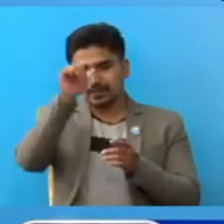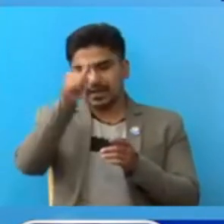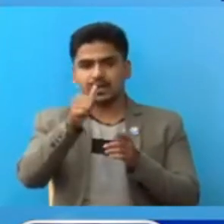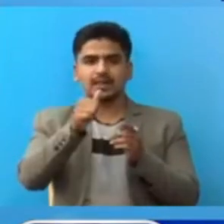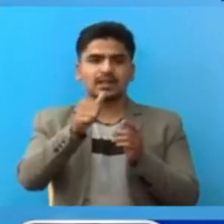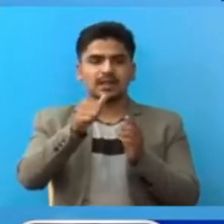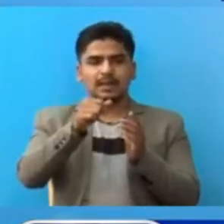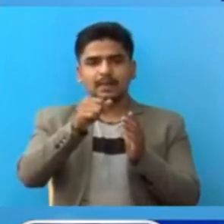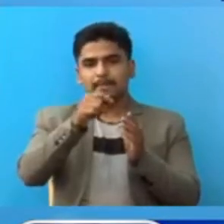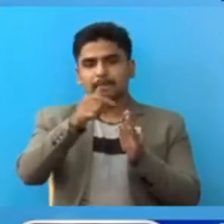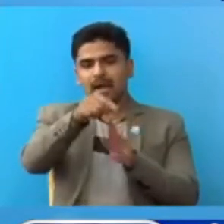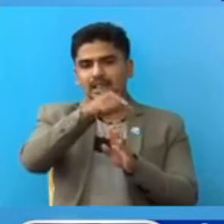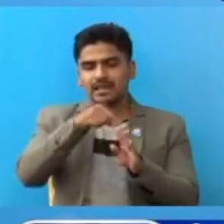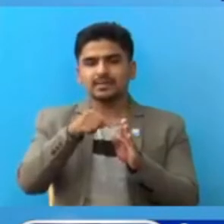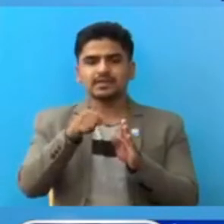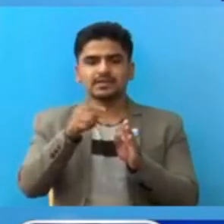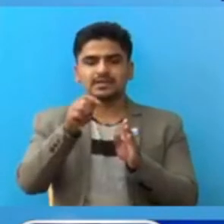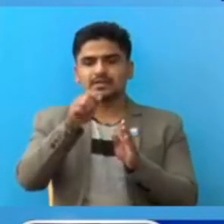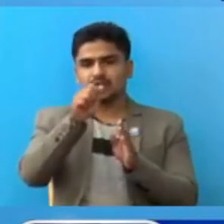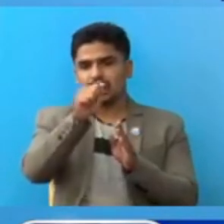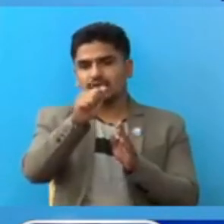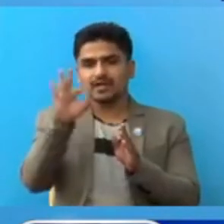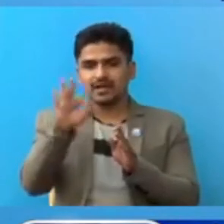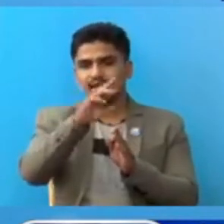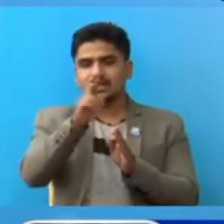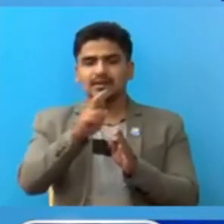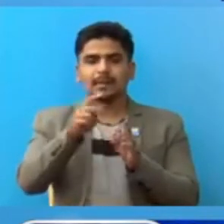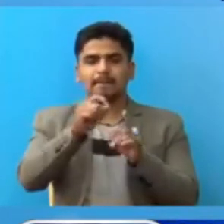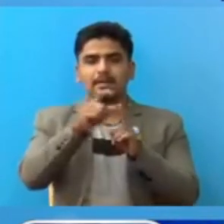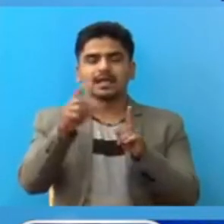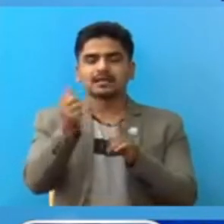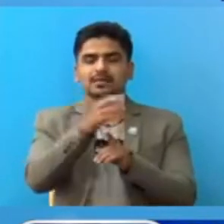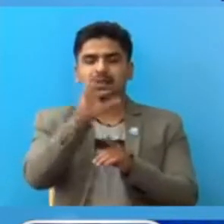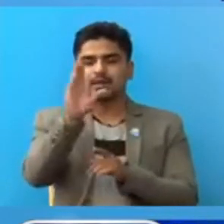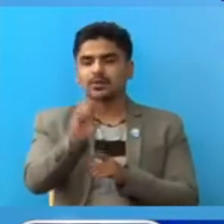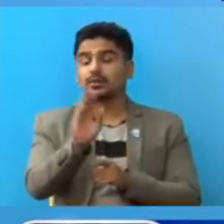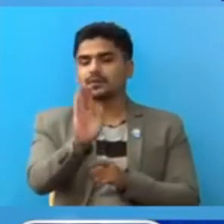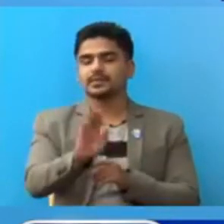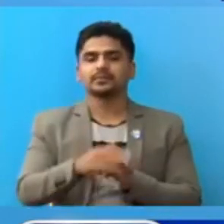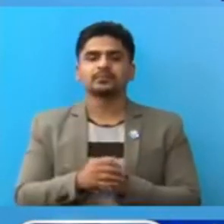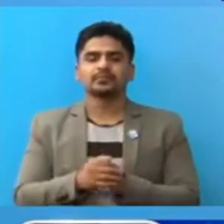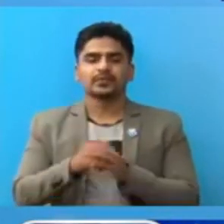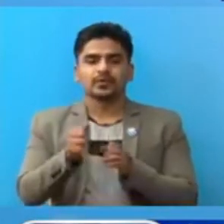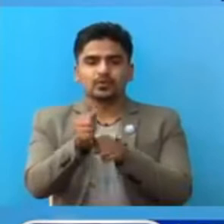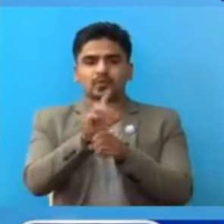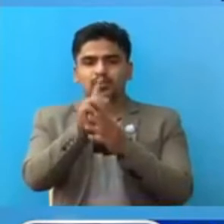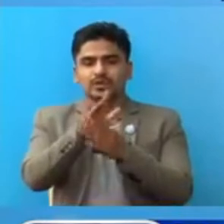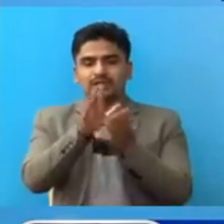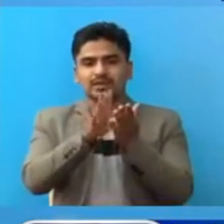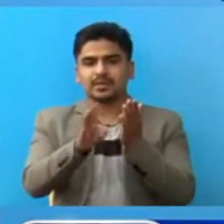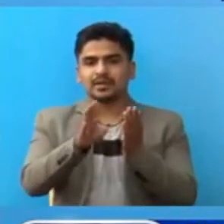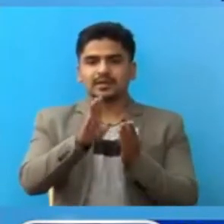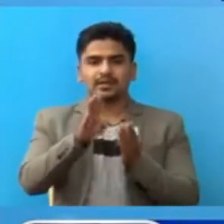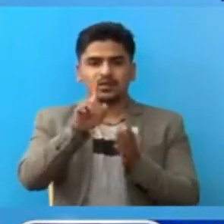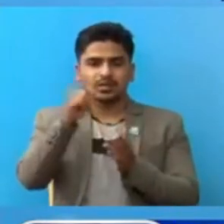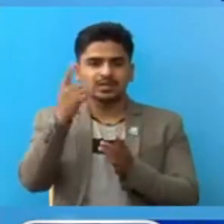माल्दिप्स, अफगानिस्तान रभा पाकिस्तान भन्दा कॉम रहे को छा COVID-19 बाट प्रतेक